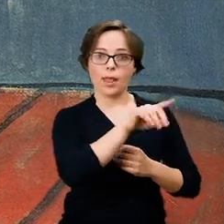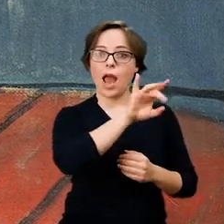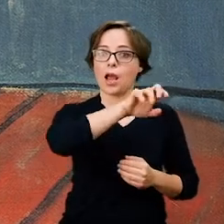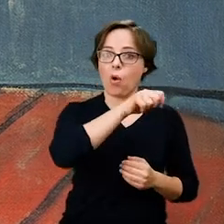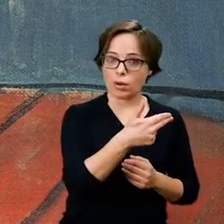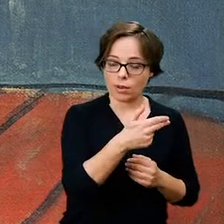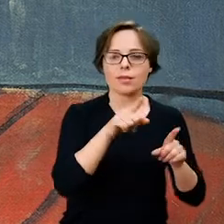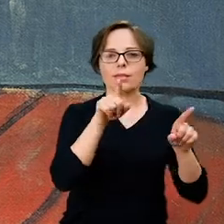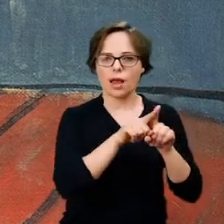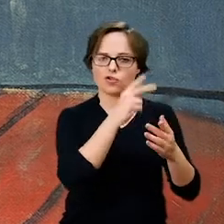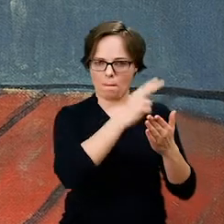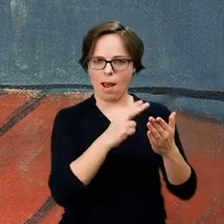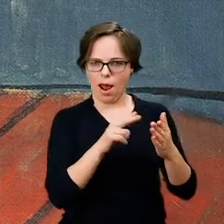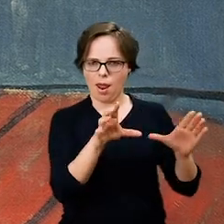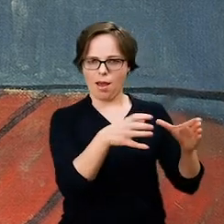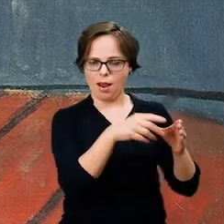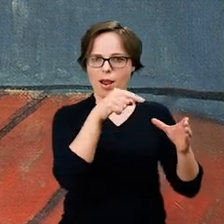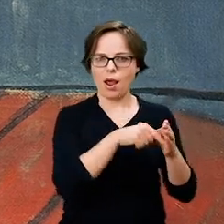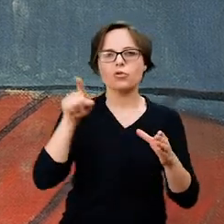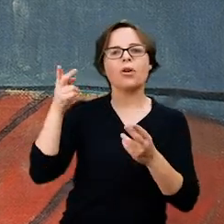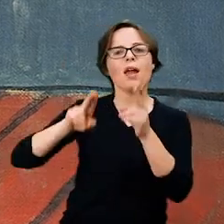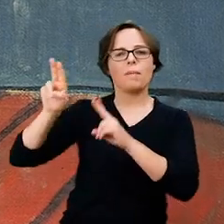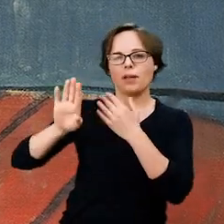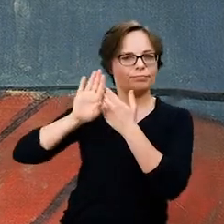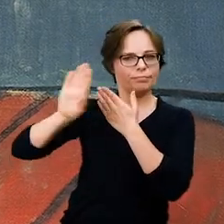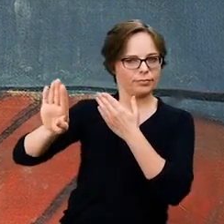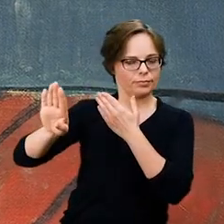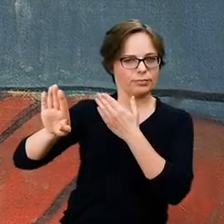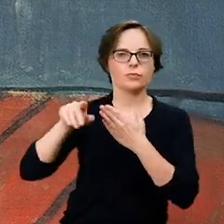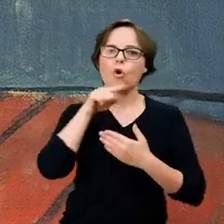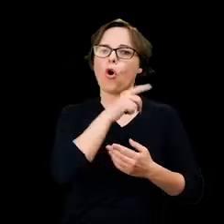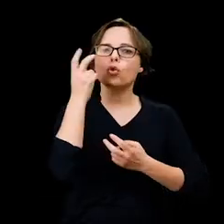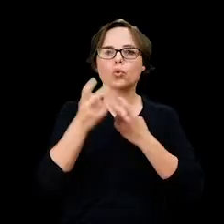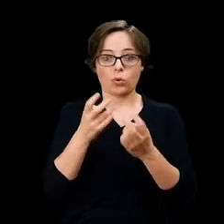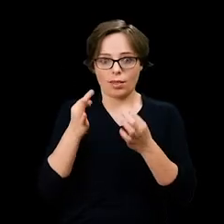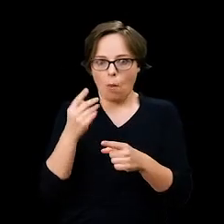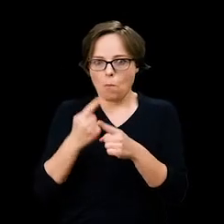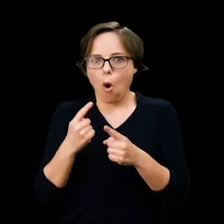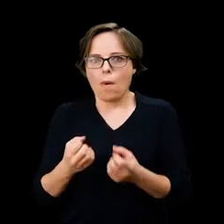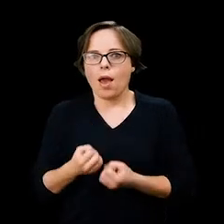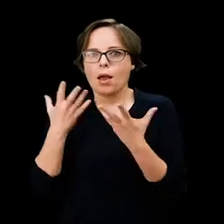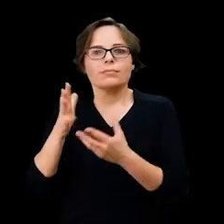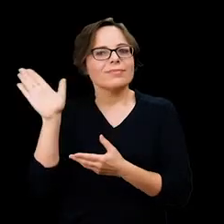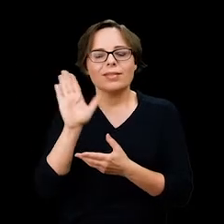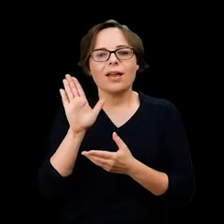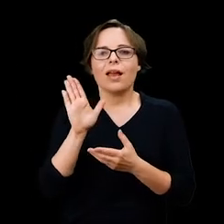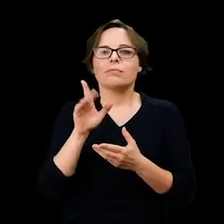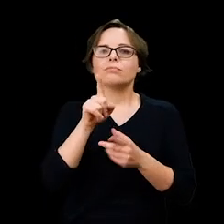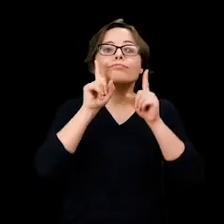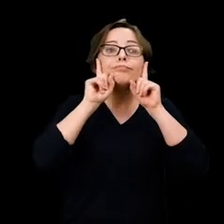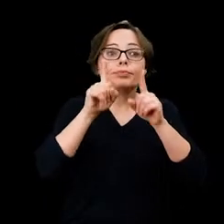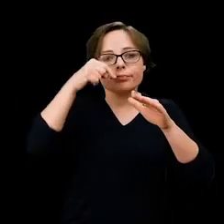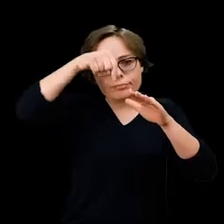odrzucając impresjonistyczną wrażeniowość, poszukiwali nie ekspresji chwili, ale treści